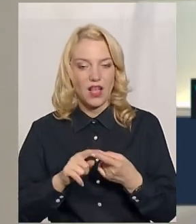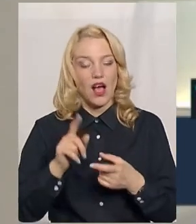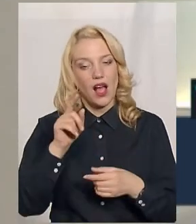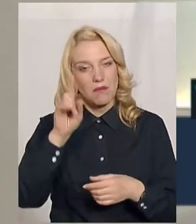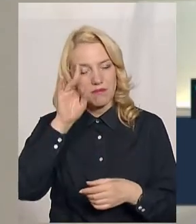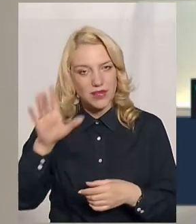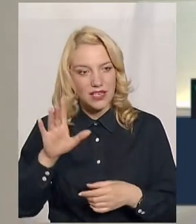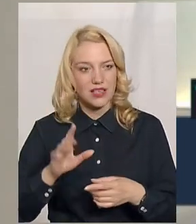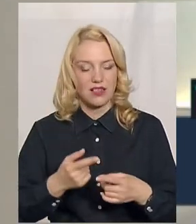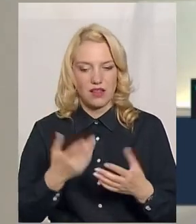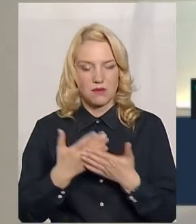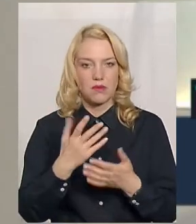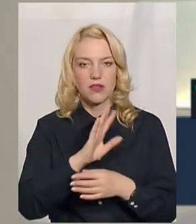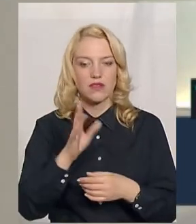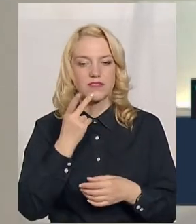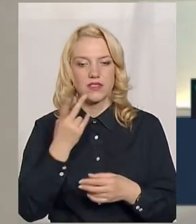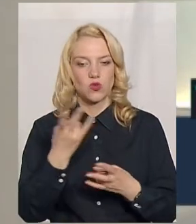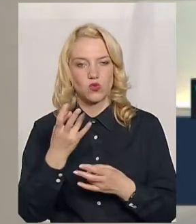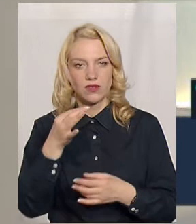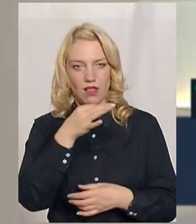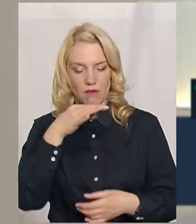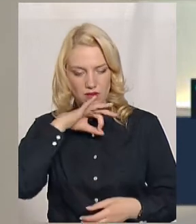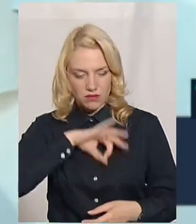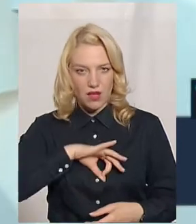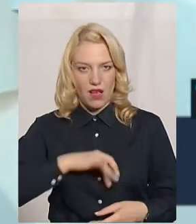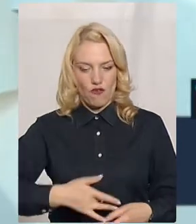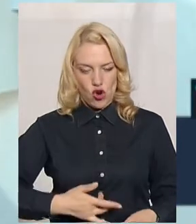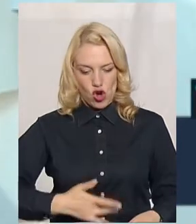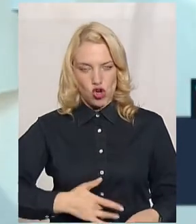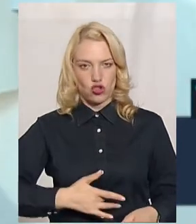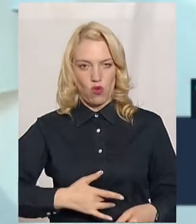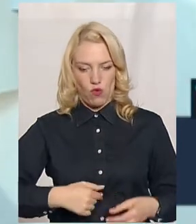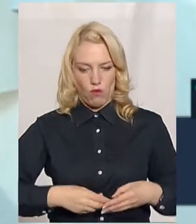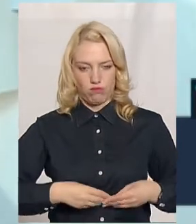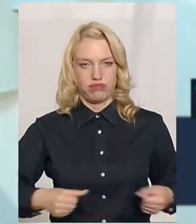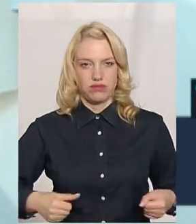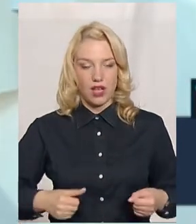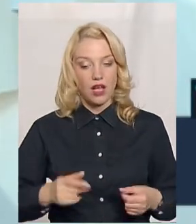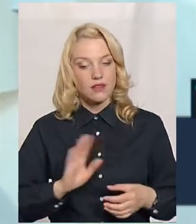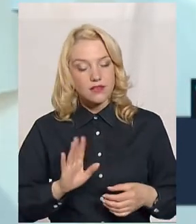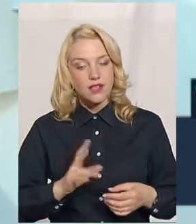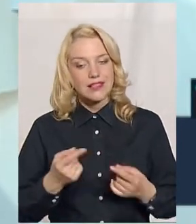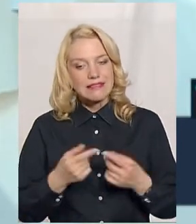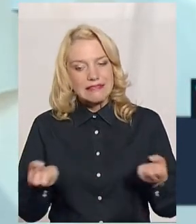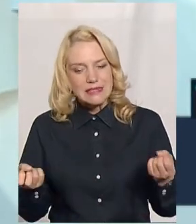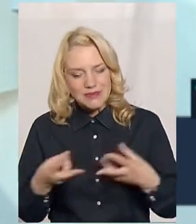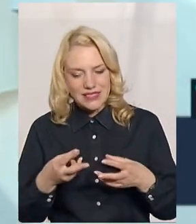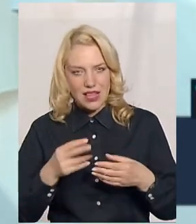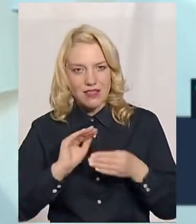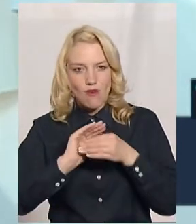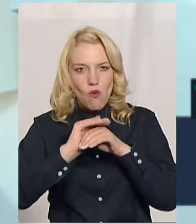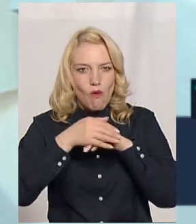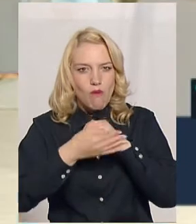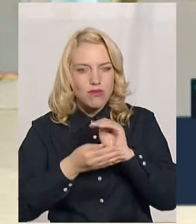засіб розчинявся в шлунку. А він має бути покритий спеціальною оболонкою і так далі. Це теж довга розмова.